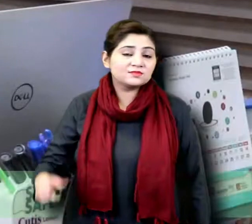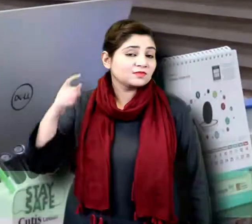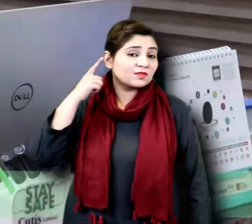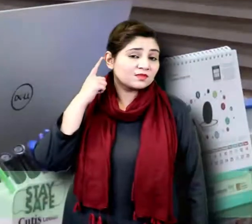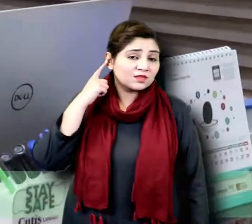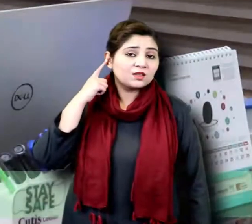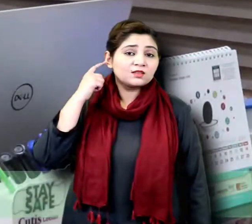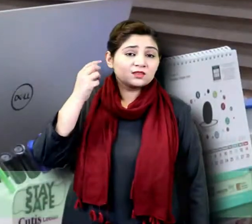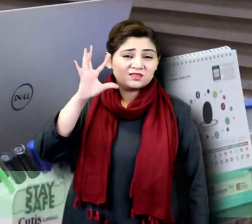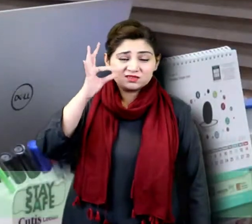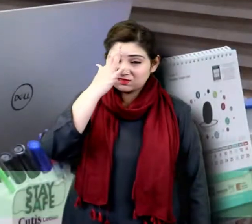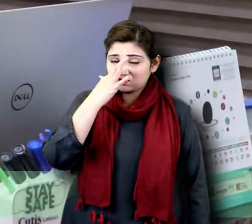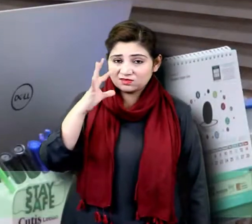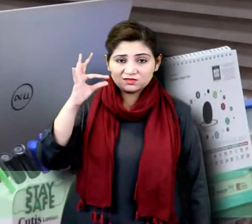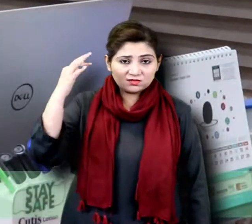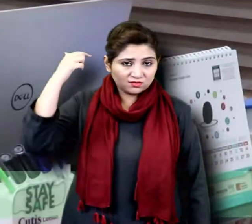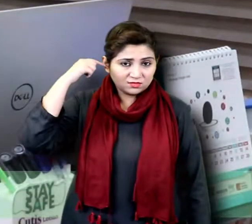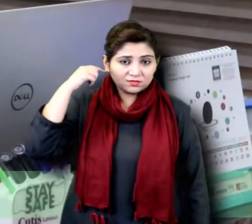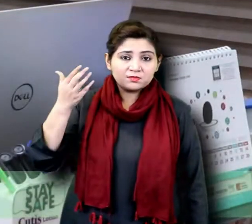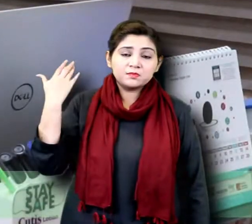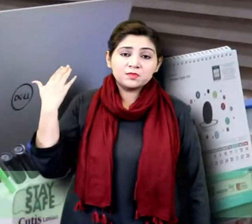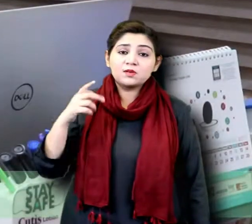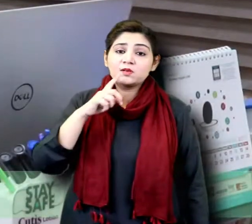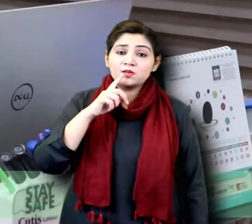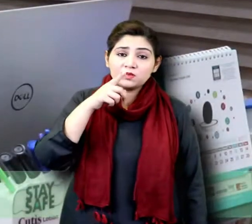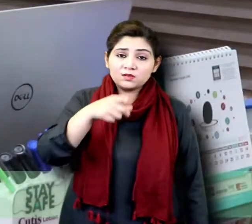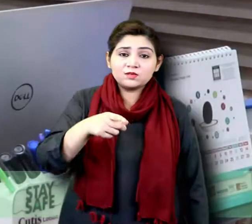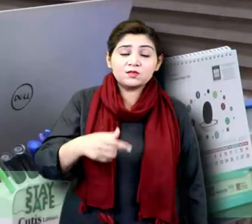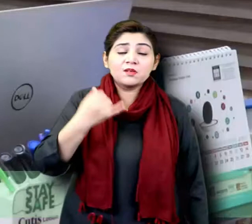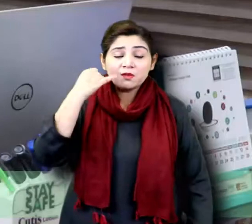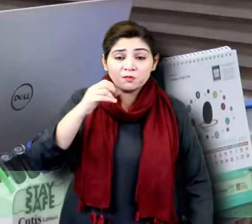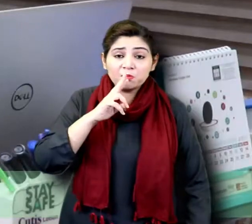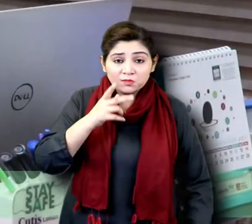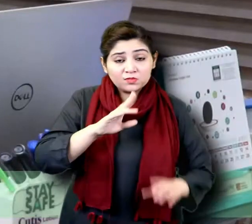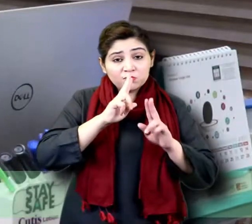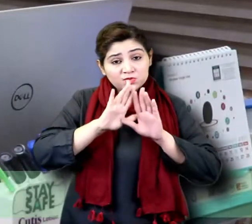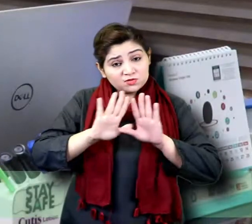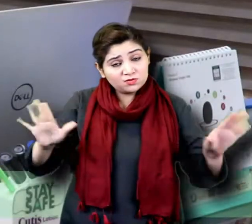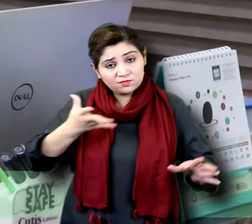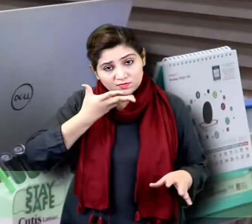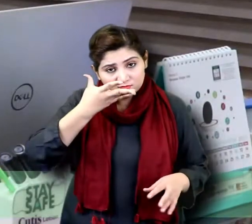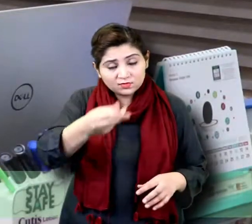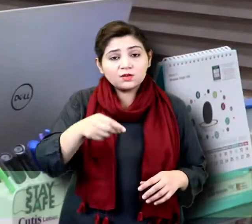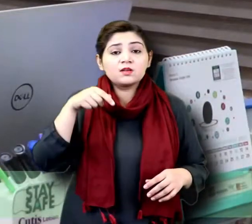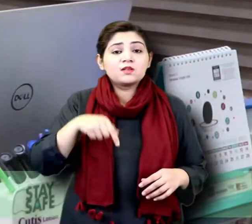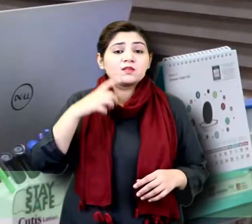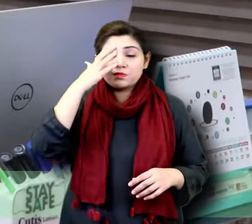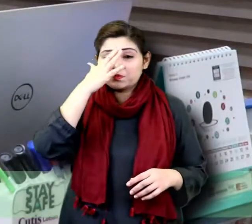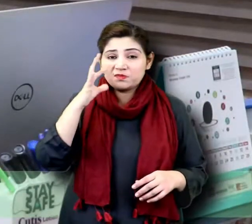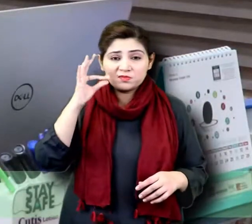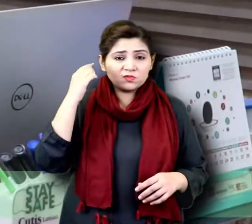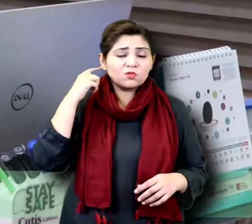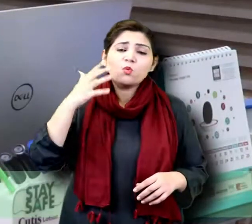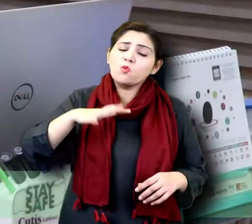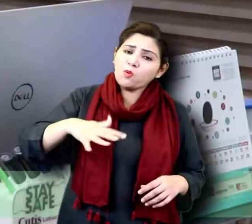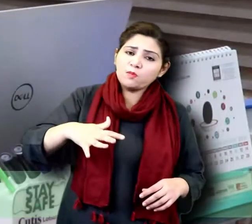کان کی ویکس کے بارے میں پہلے تو میں ایک مسکل سیپشن ہے وہ اس کو کلیر کرنا چاہتا ہوں کہ ویکس